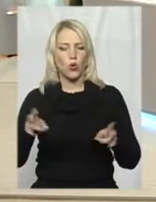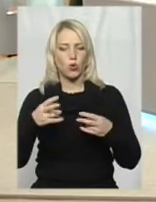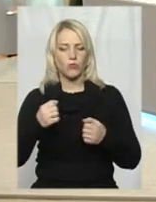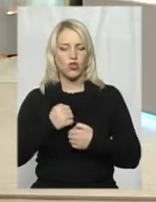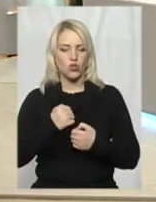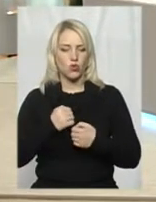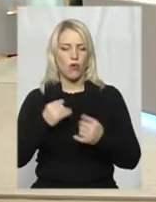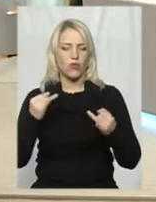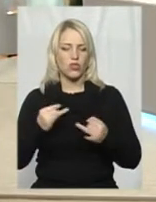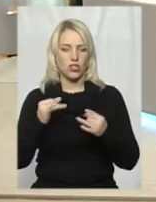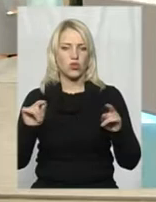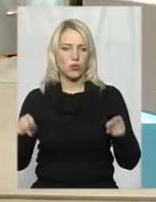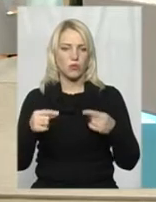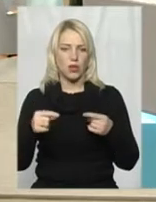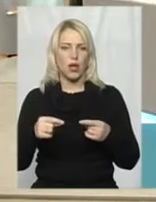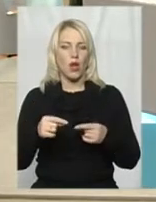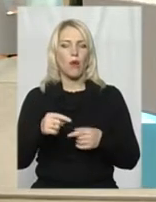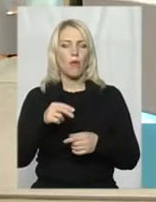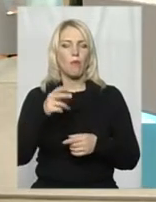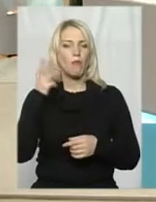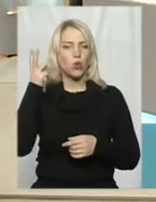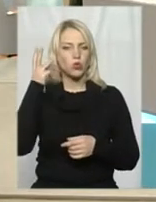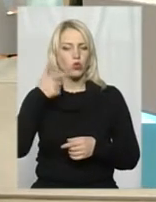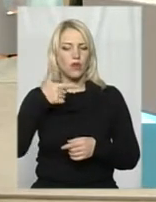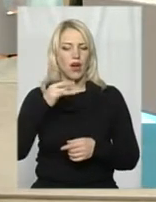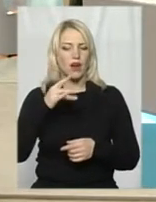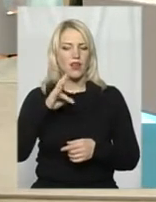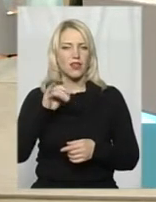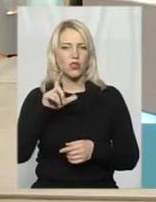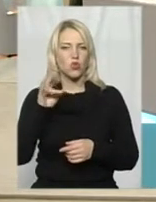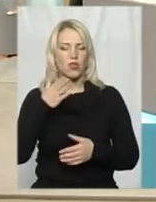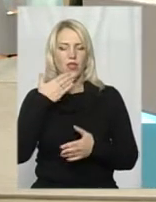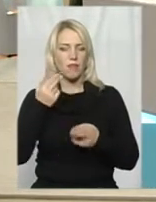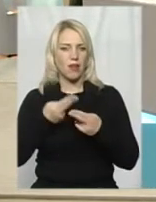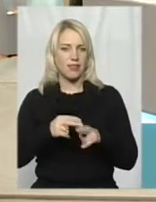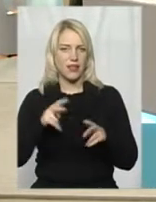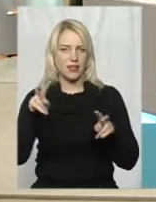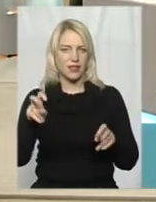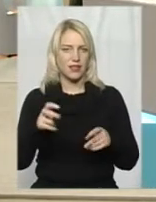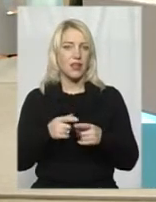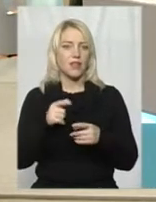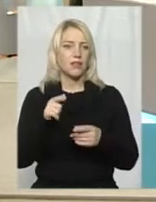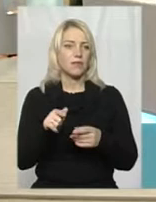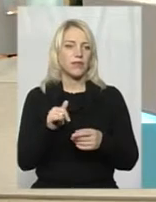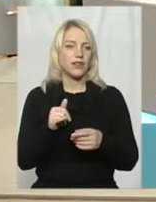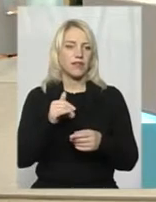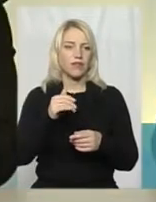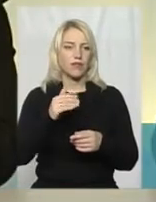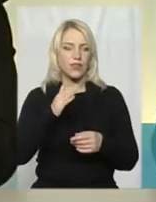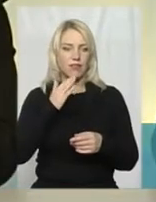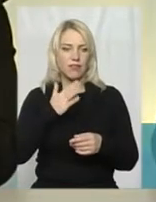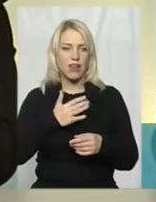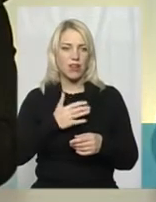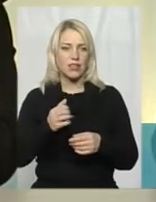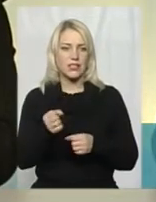«Проскурівський гарнізон» не має техніки, ні техніки, ні озброєння. Наша участь, до речі, в заходах